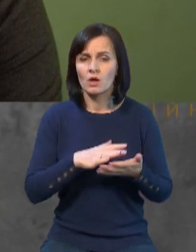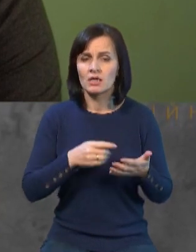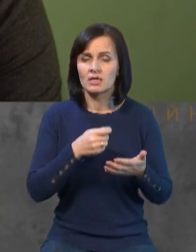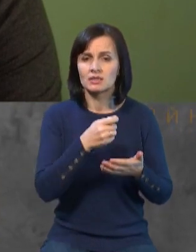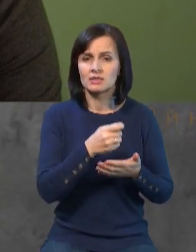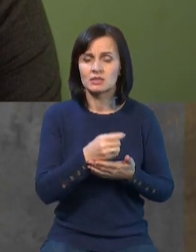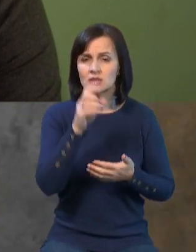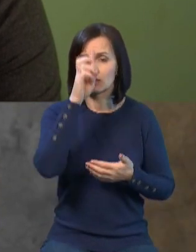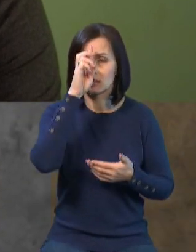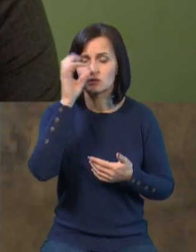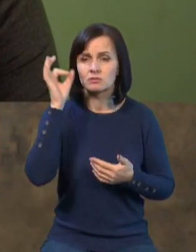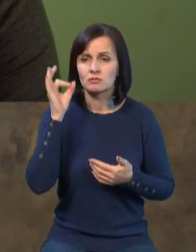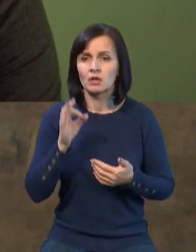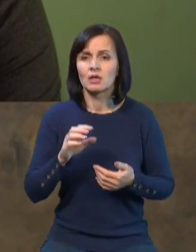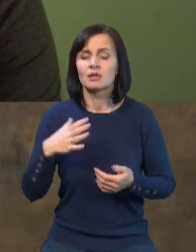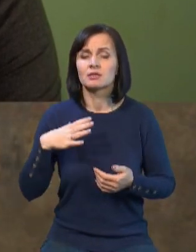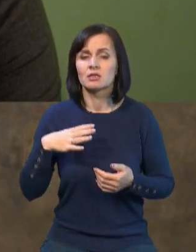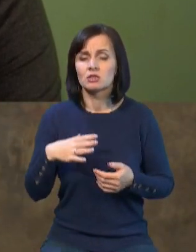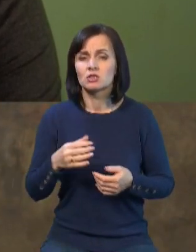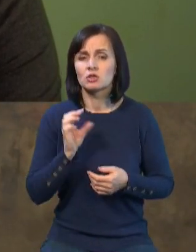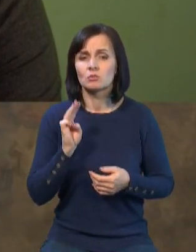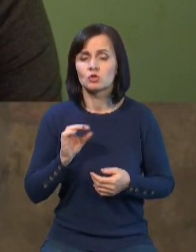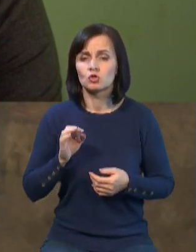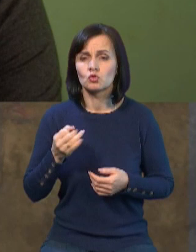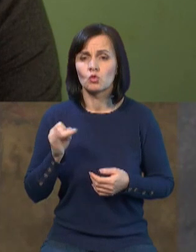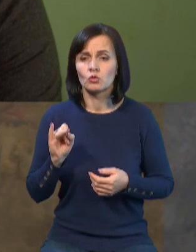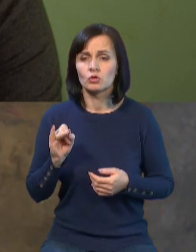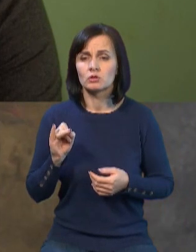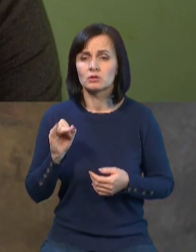Байдену саме таку умову для постачання танків Україні?